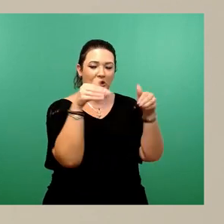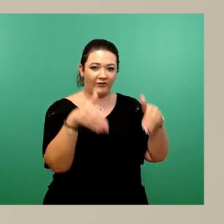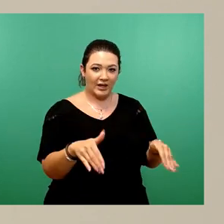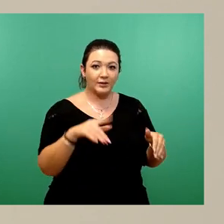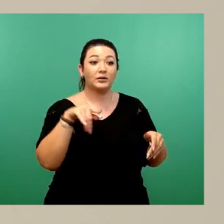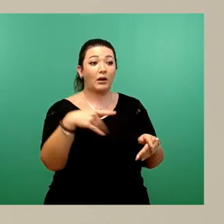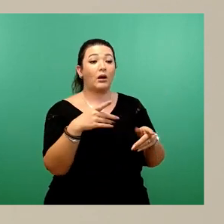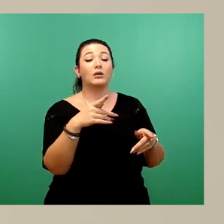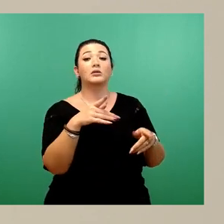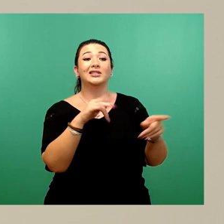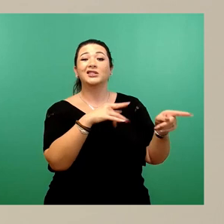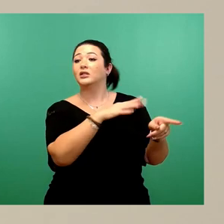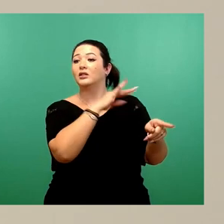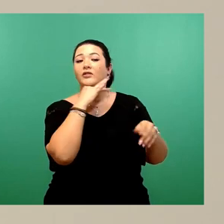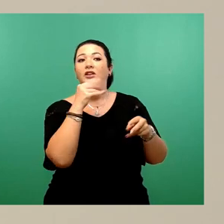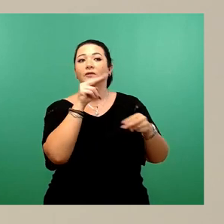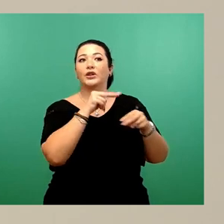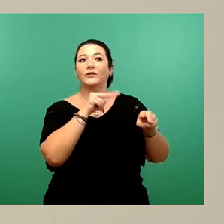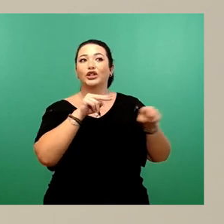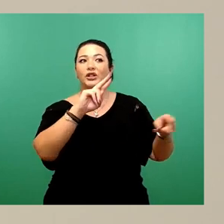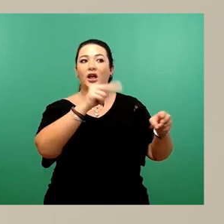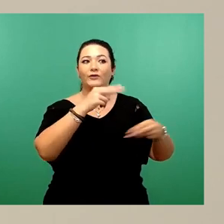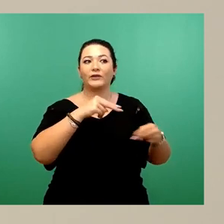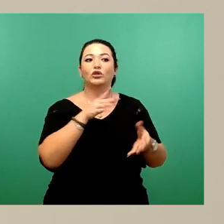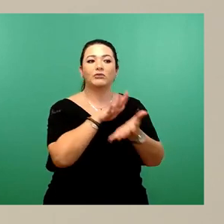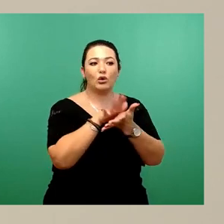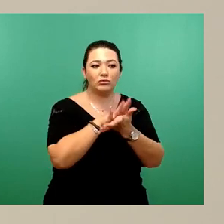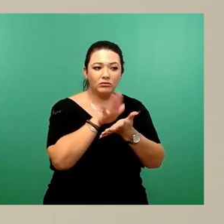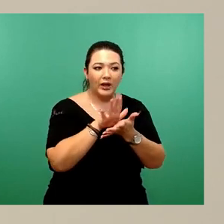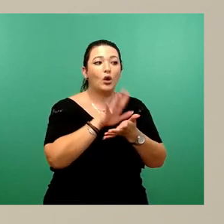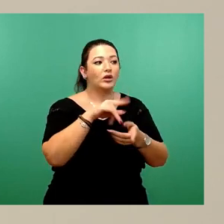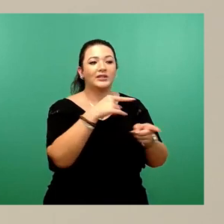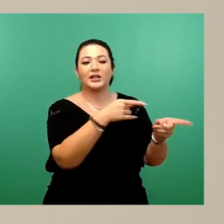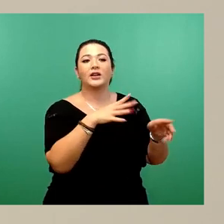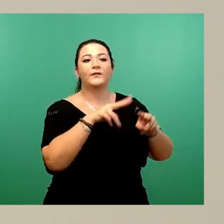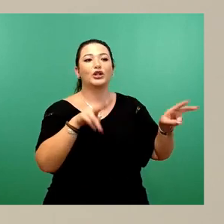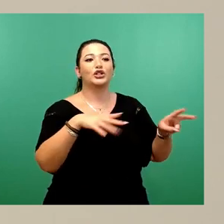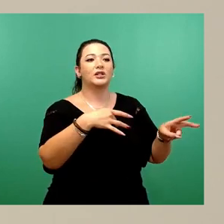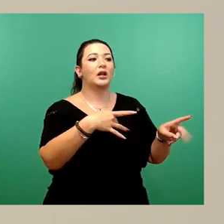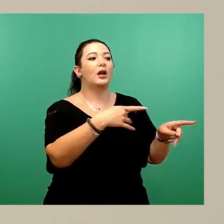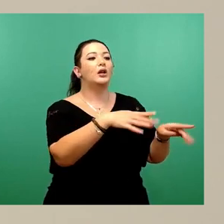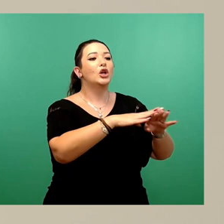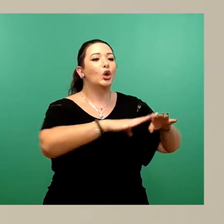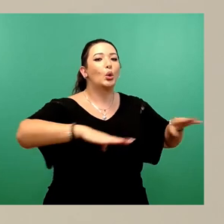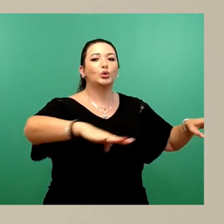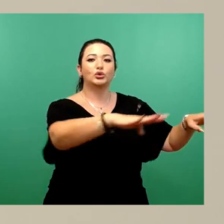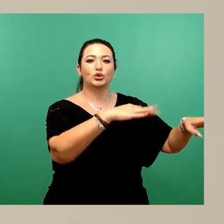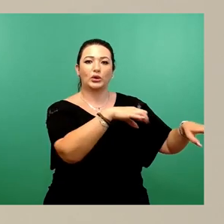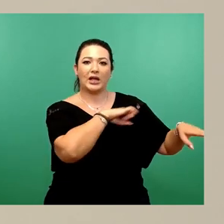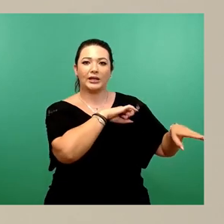Stellungnahmen wurde in den letzten Monaten gemeinsam mit den Grundstückseigentümern die verschiedenen Planungen, also Architektur, Erschließungen,